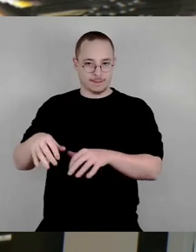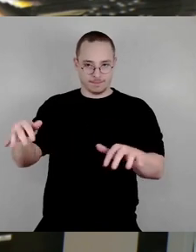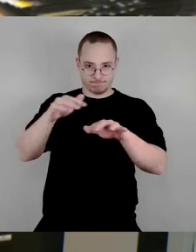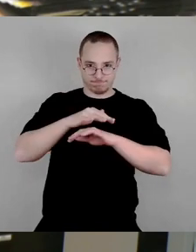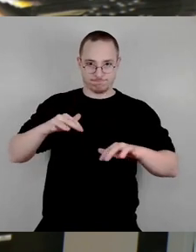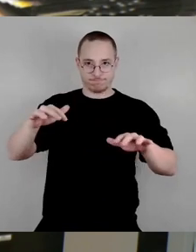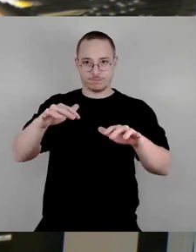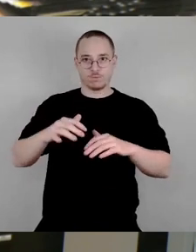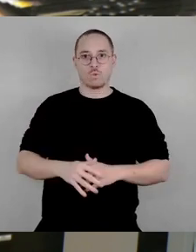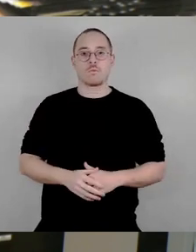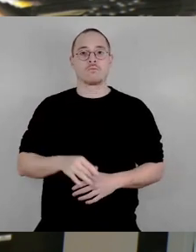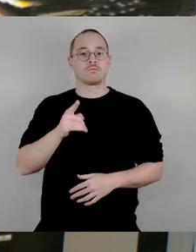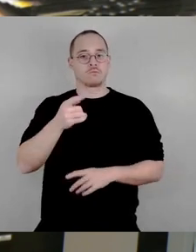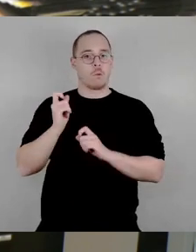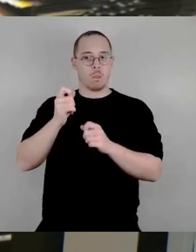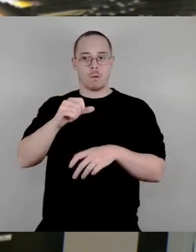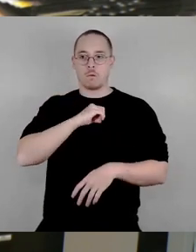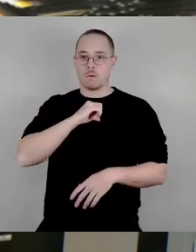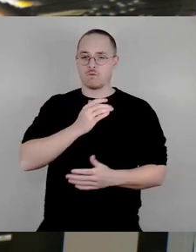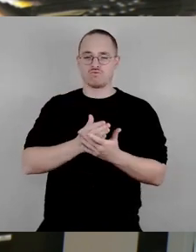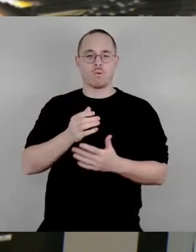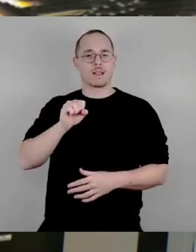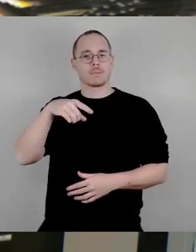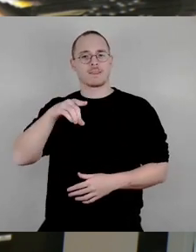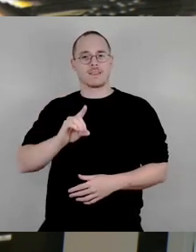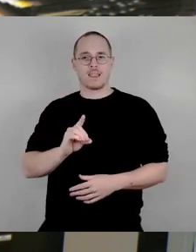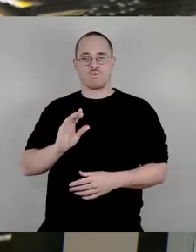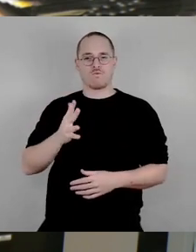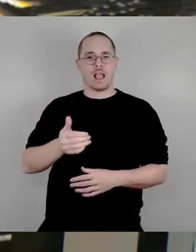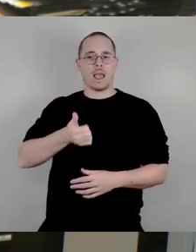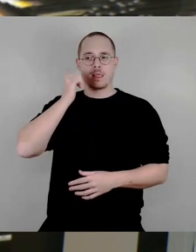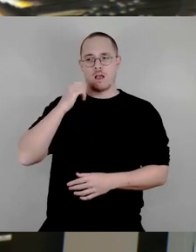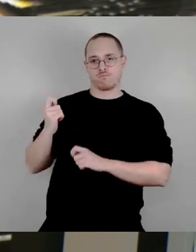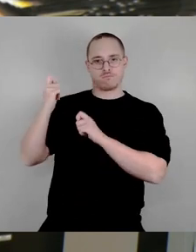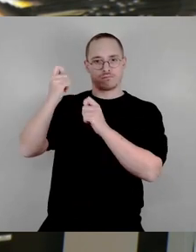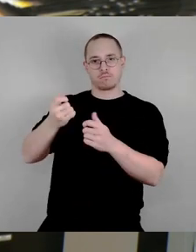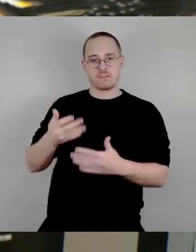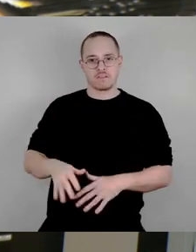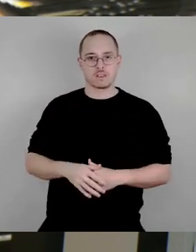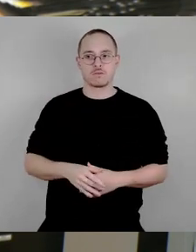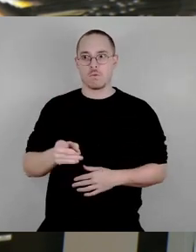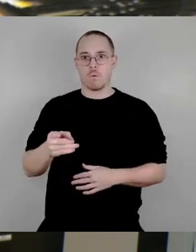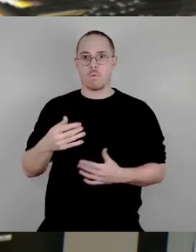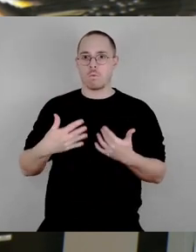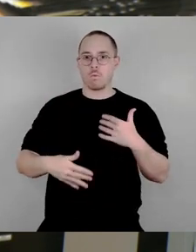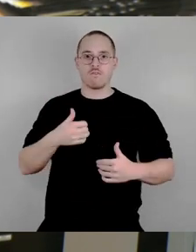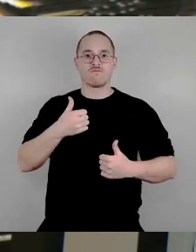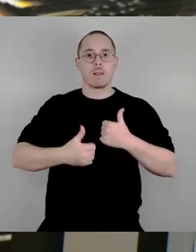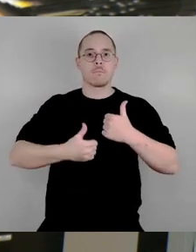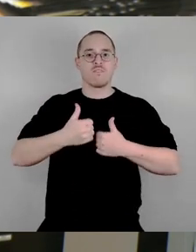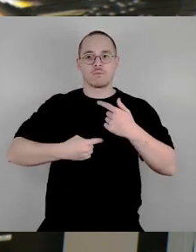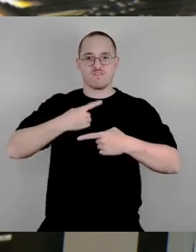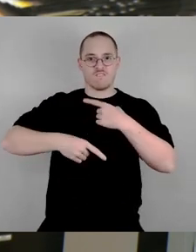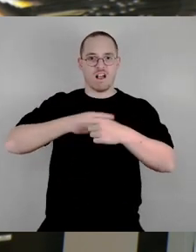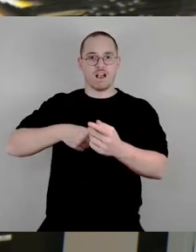davor ungefähr im Jahr eingebracht hat, nämlich mitten in einem Wettbewerbsverfahren, wurde jetzt schon mehrfach erwähnt, mitten in einem Wettbewerbsverfahren soll die